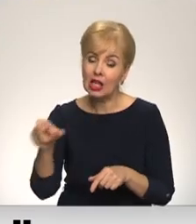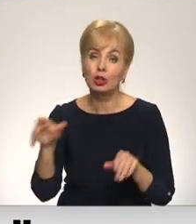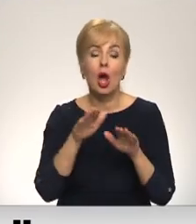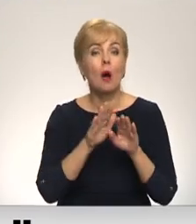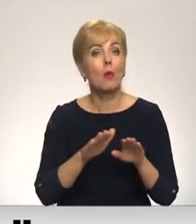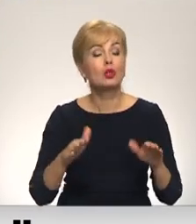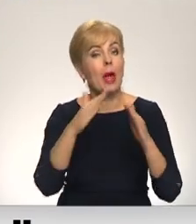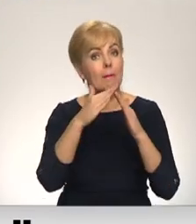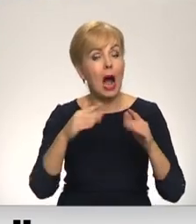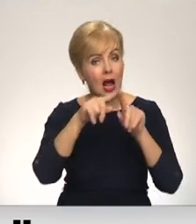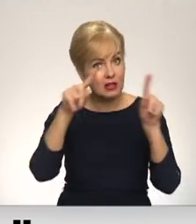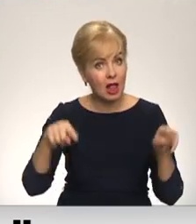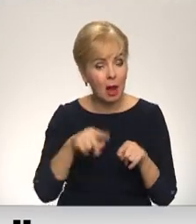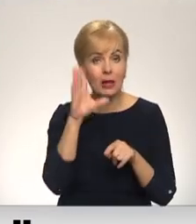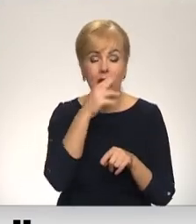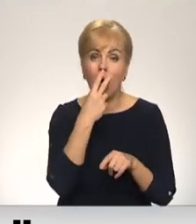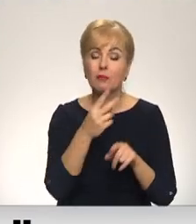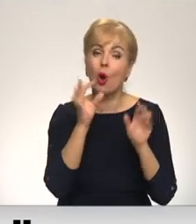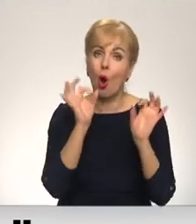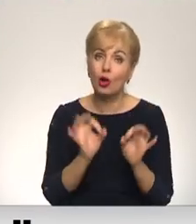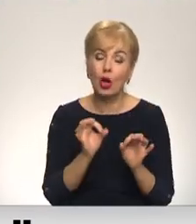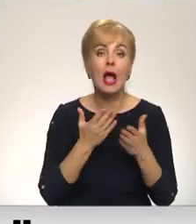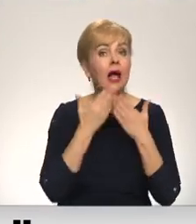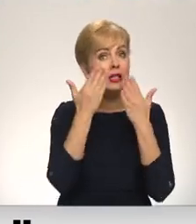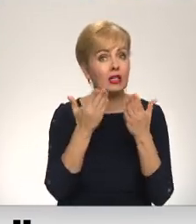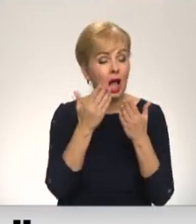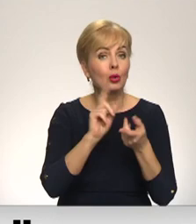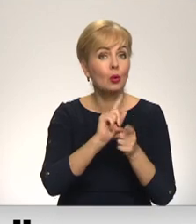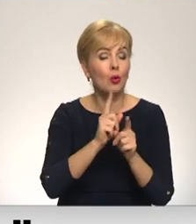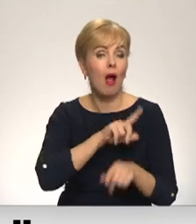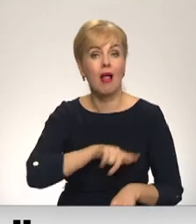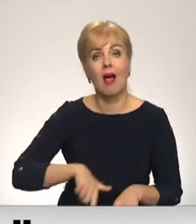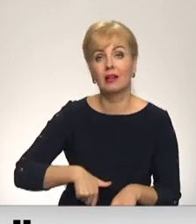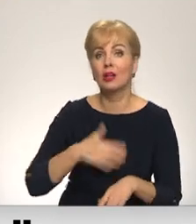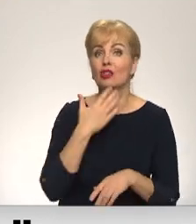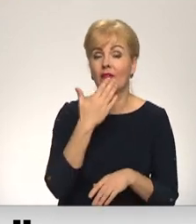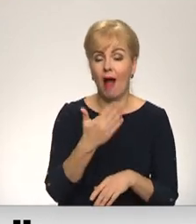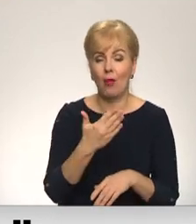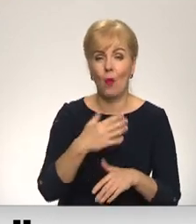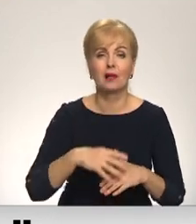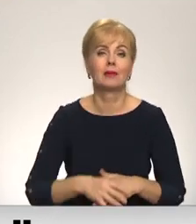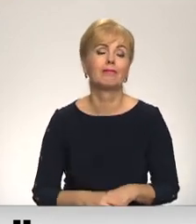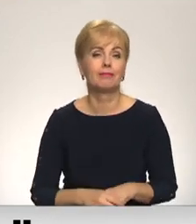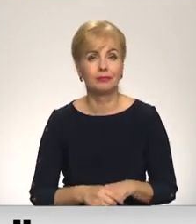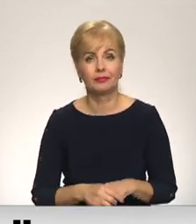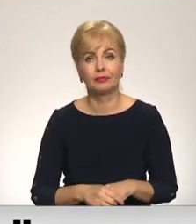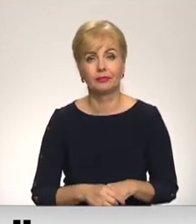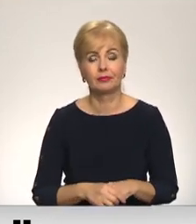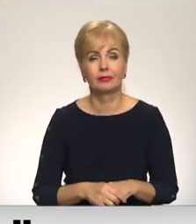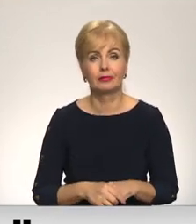mājaslapā būtu iespēja apskatīt oriģinālus un izlasīt to tūkojumu latviešu valodā. Ieva Benefela Galāns Pērševicis, Grūnnes televīzija.